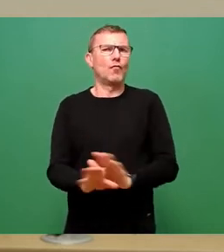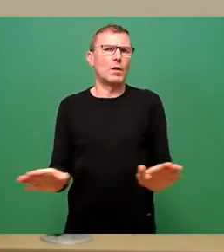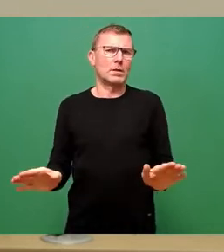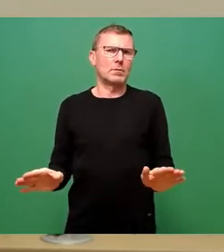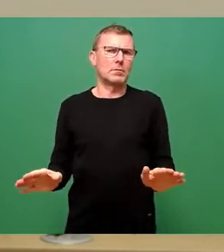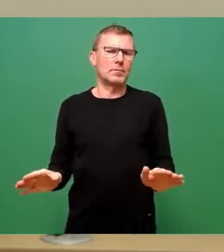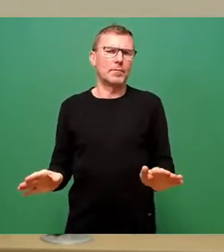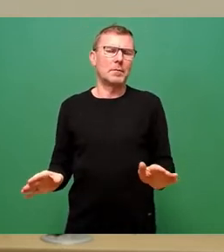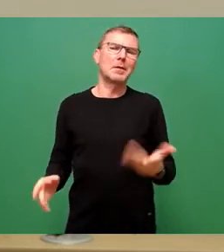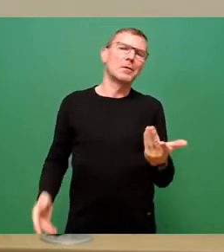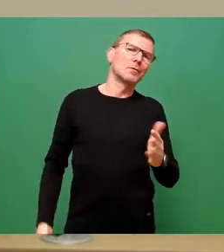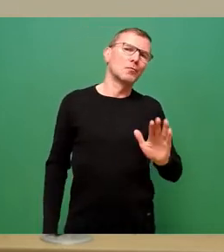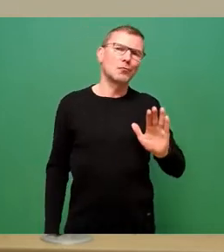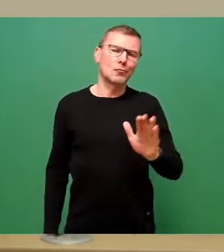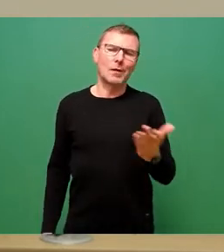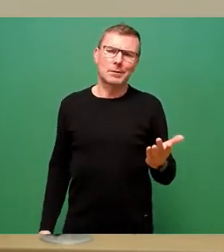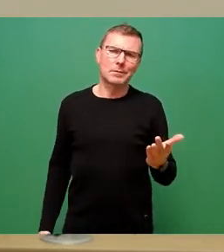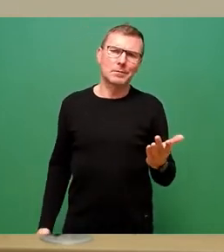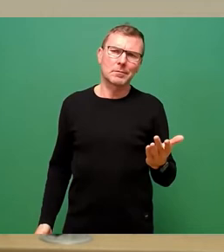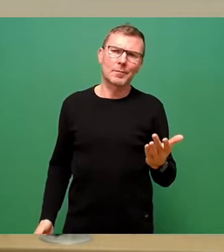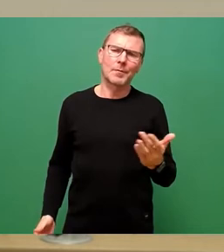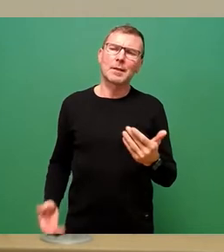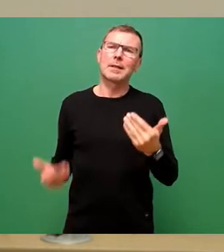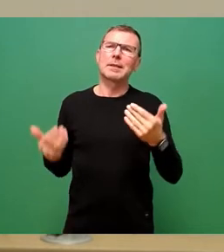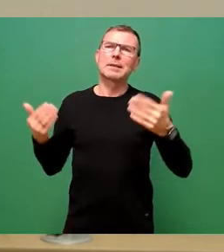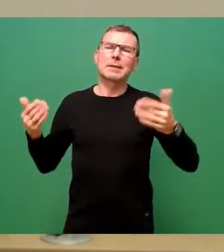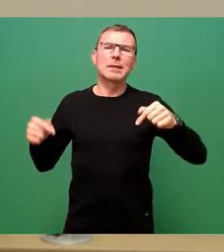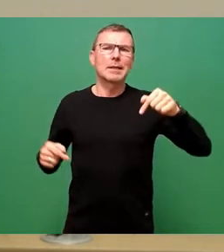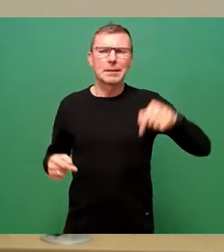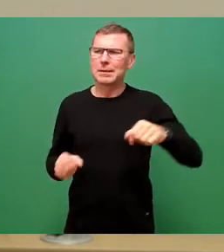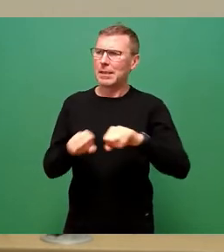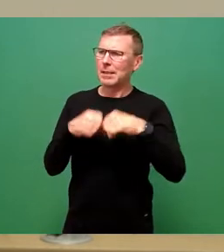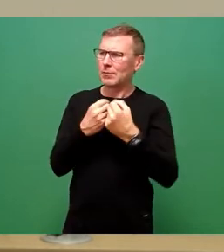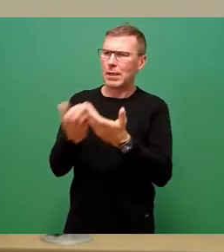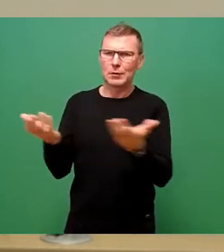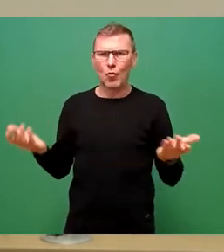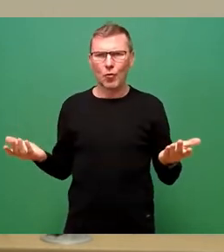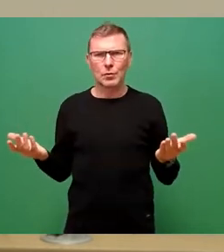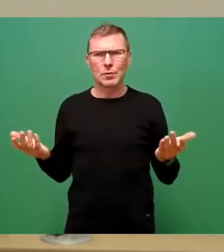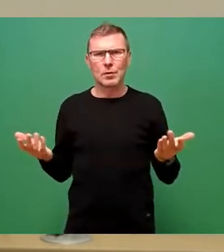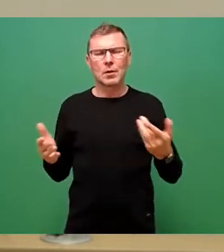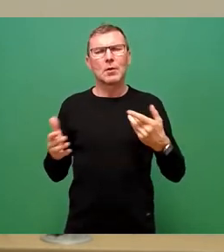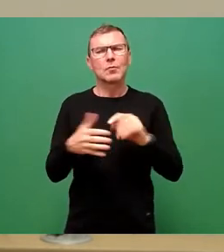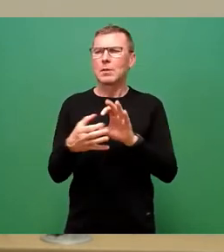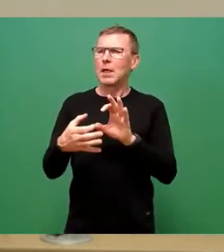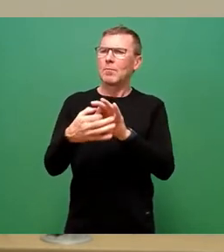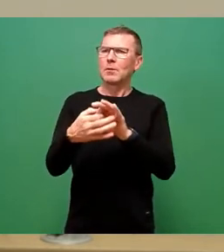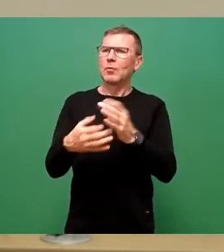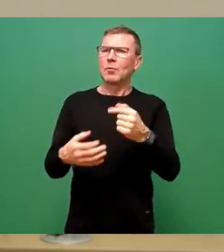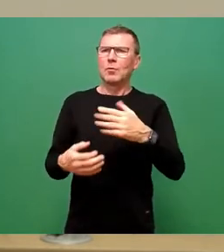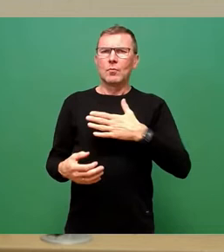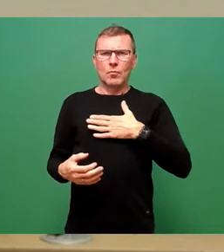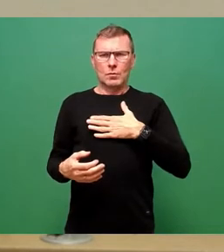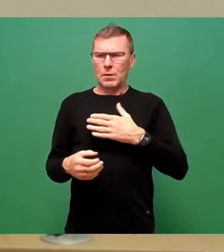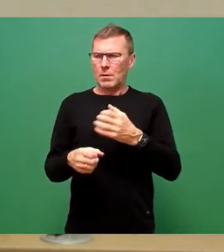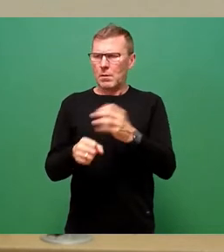Und insofern ist jetzt erst mal von der Situation durch die Bündelung der Organisationseinheiten, wie jetzt gerade